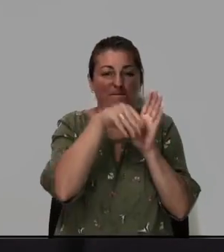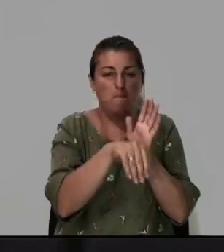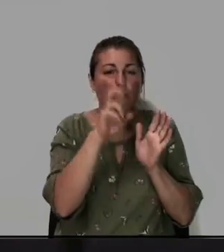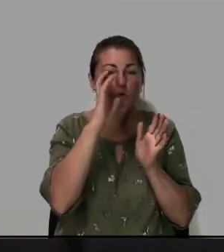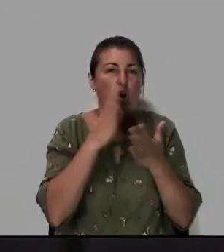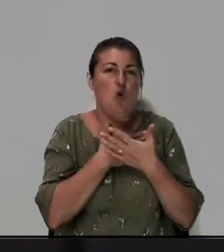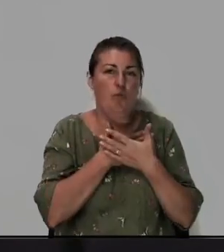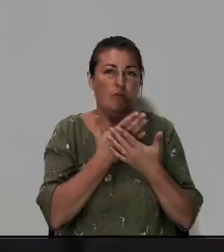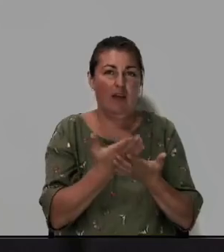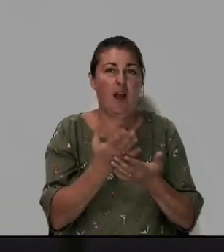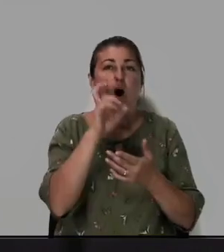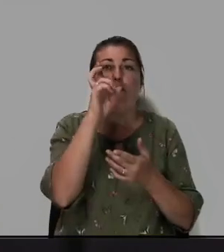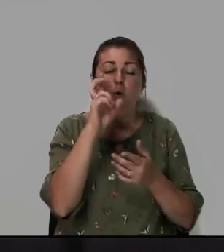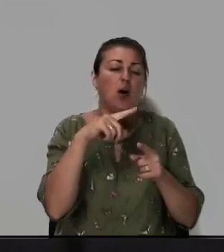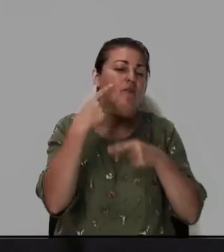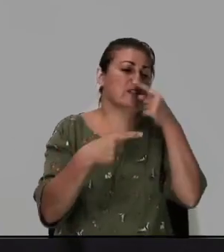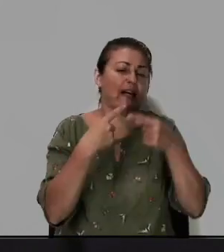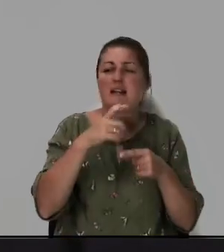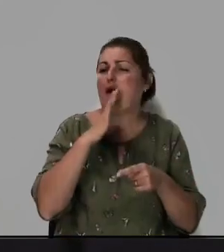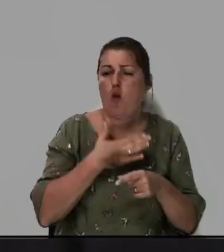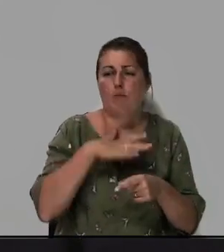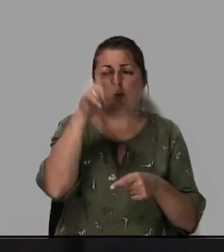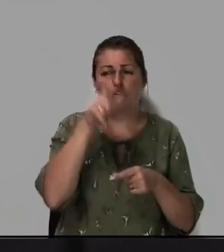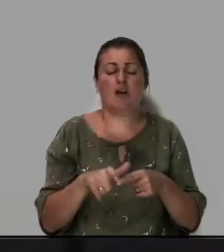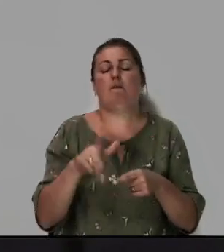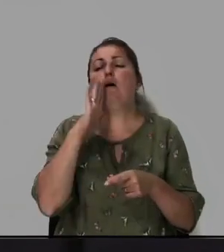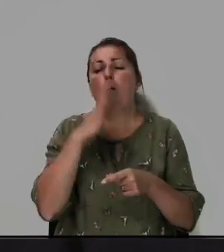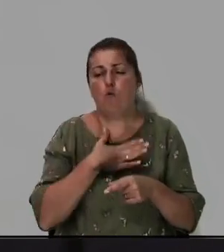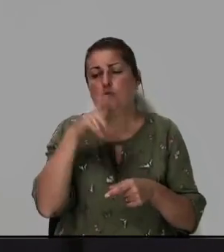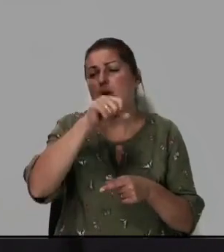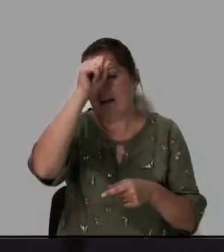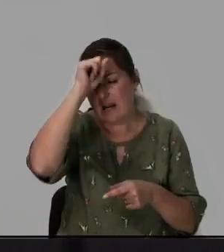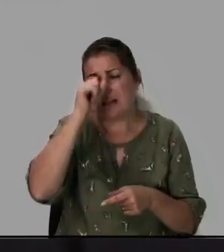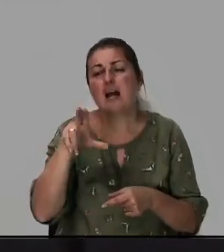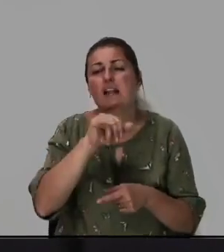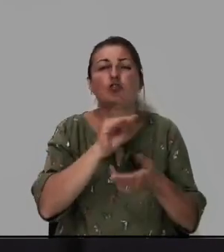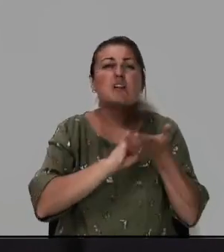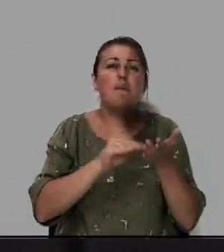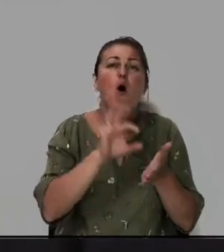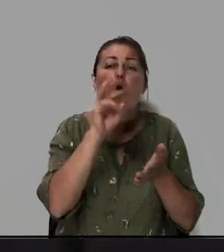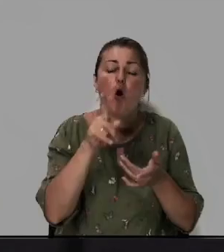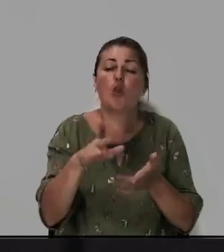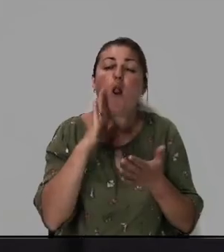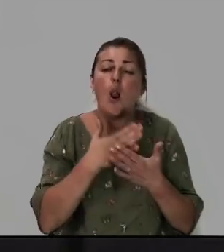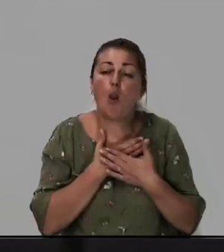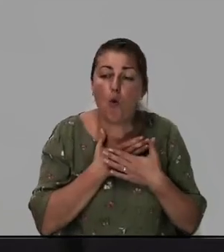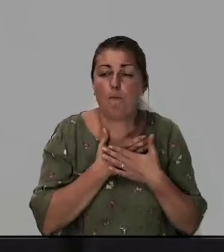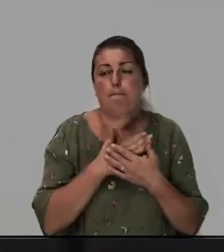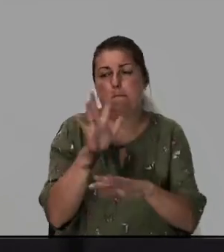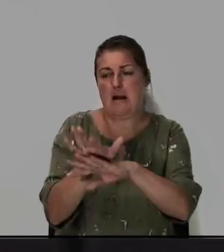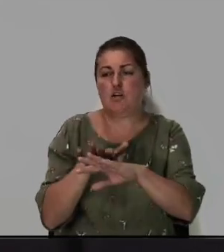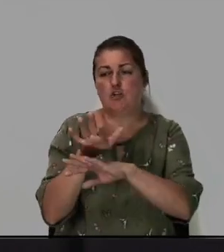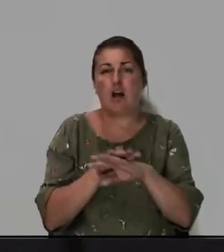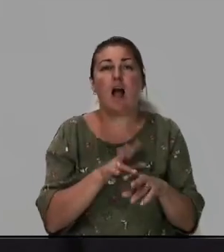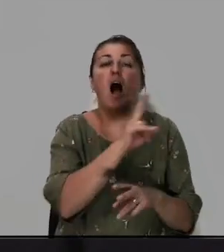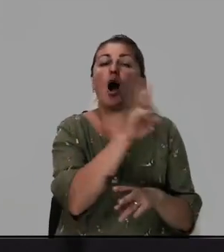Бог всегда любил человека и любит, и любит грешника. И даже написано, Он даже любит прощать. Кто